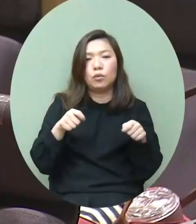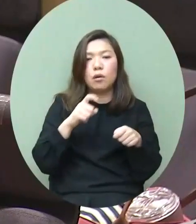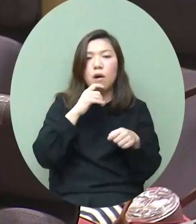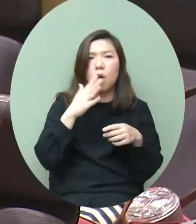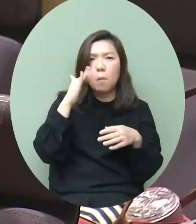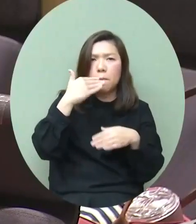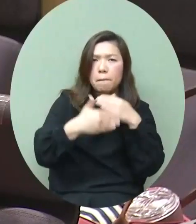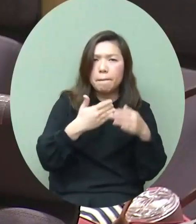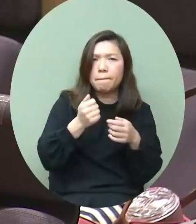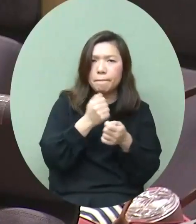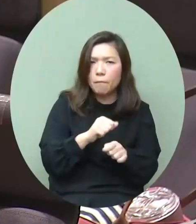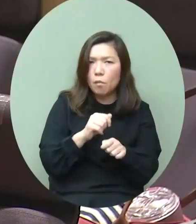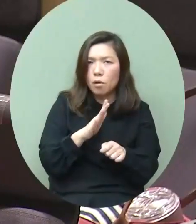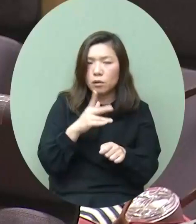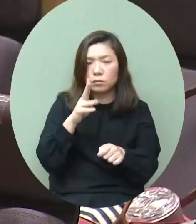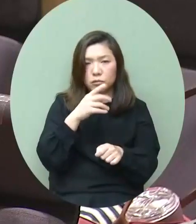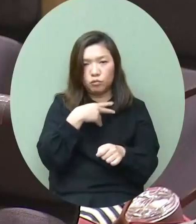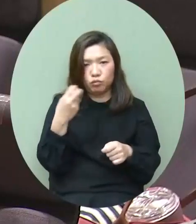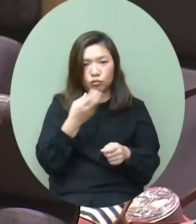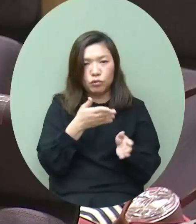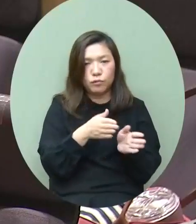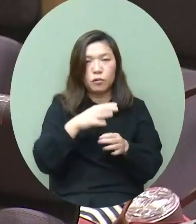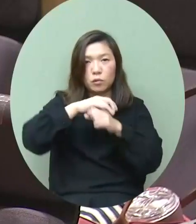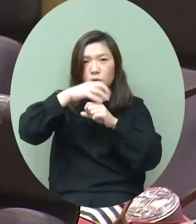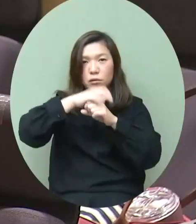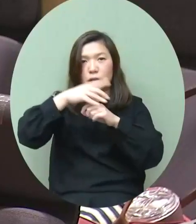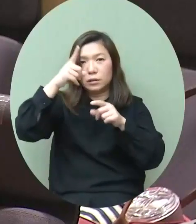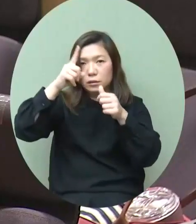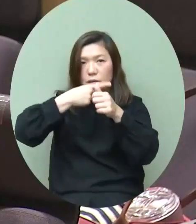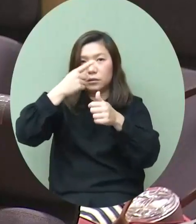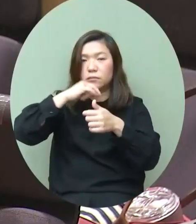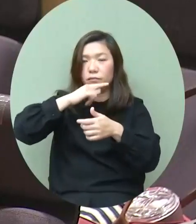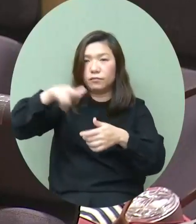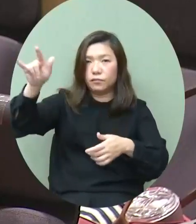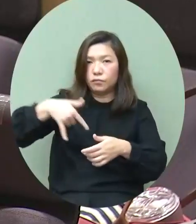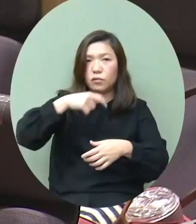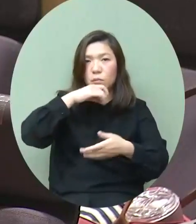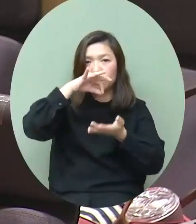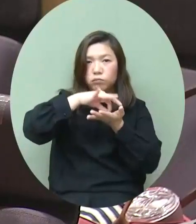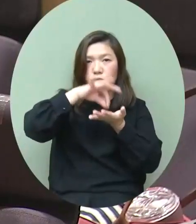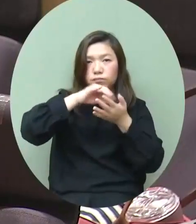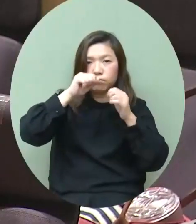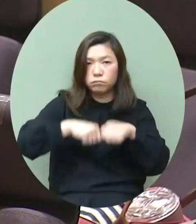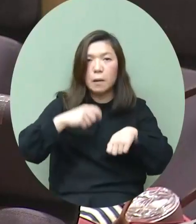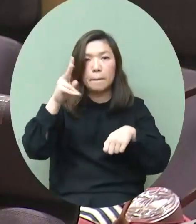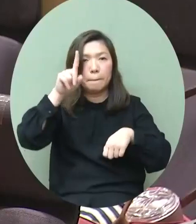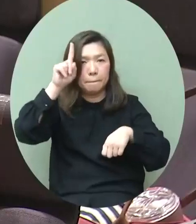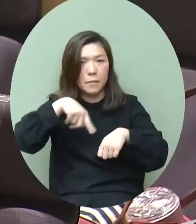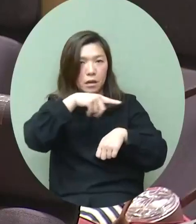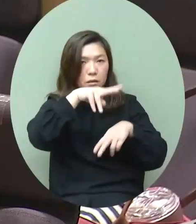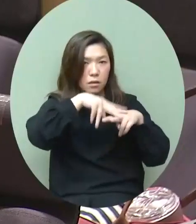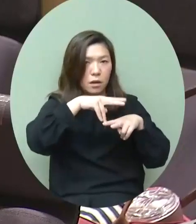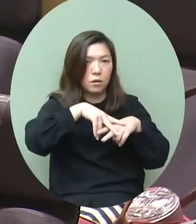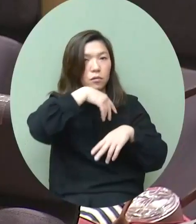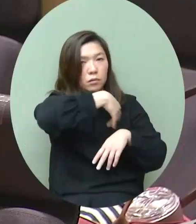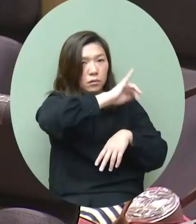寬我們會偏向先跟國際社會接觸保持鞏固我們的地位才能夠跟我們的國家